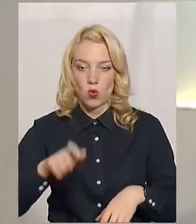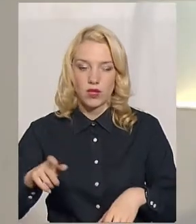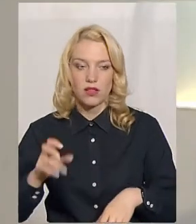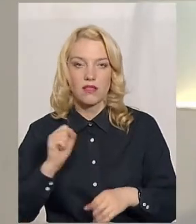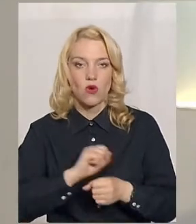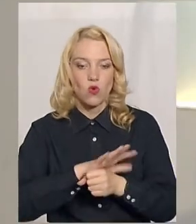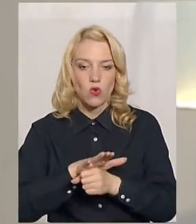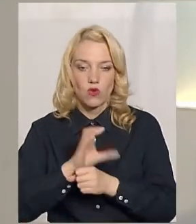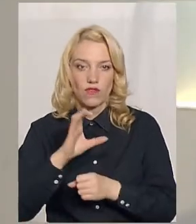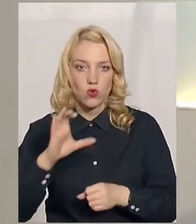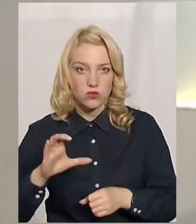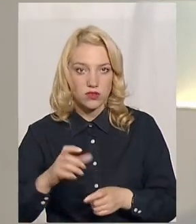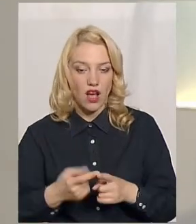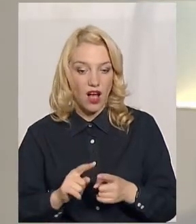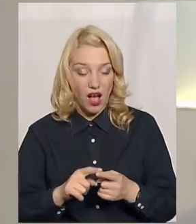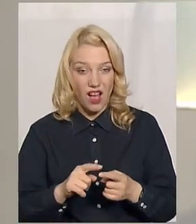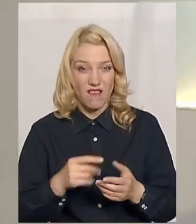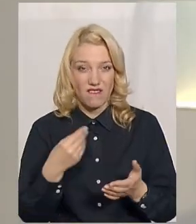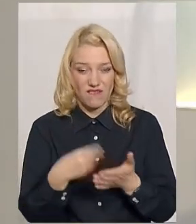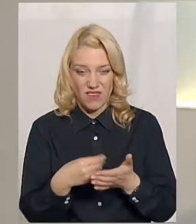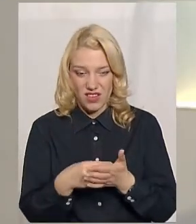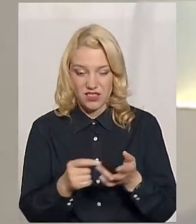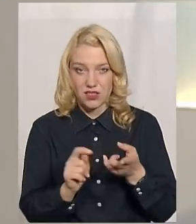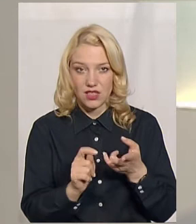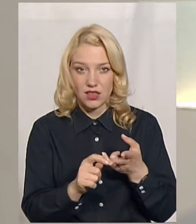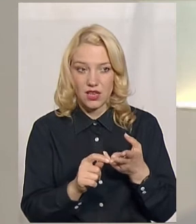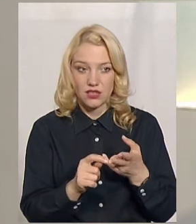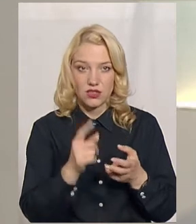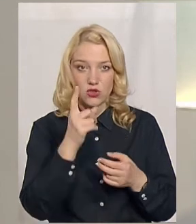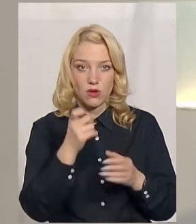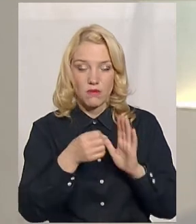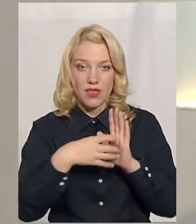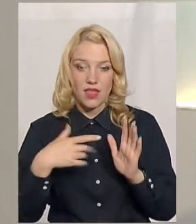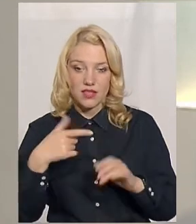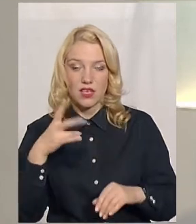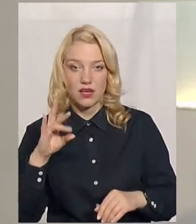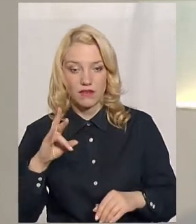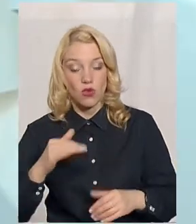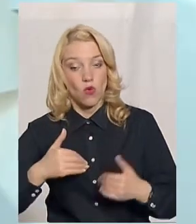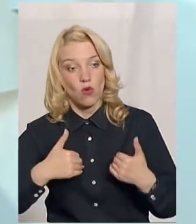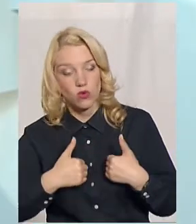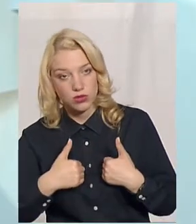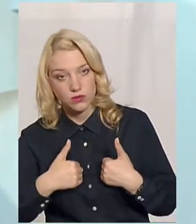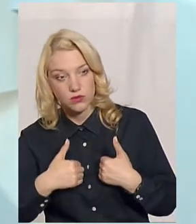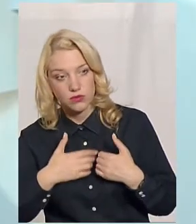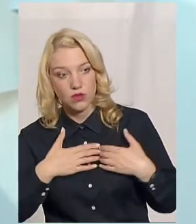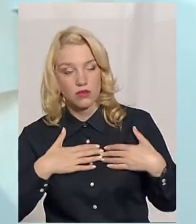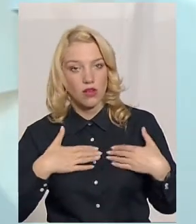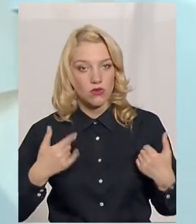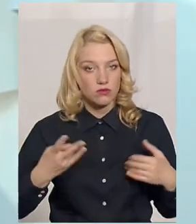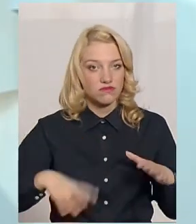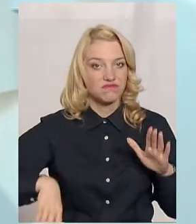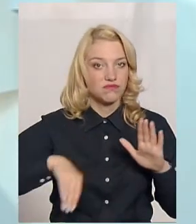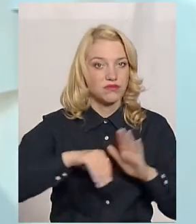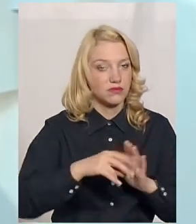А собівартість такого аналізу приблизно 115 гривень. Хочемо ми чи ні, нам потрібно понести ці витрати.